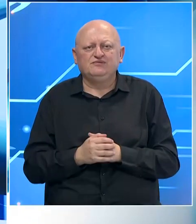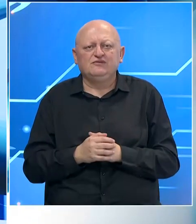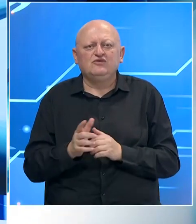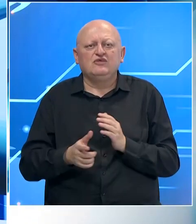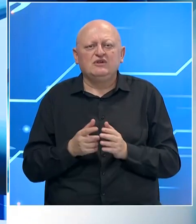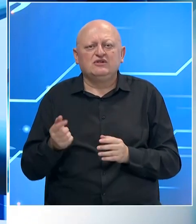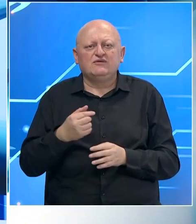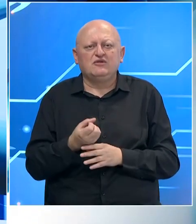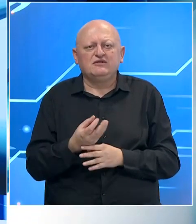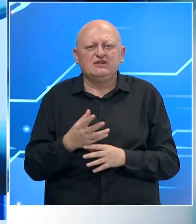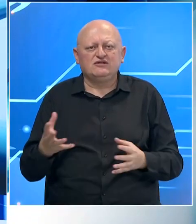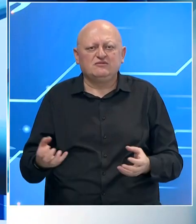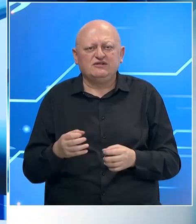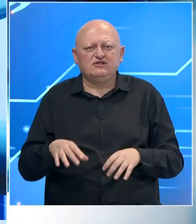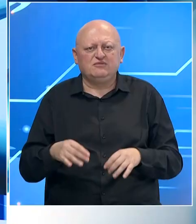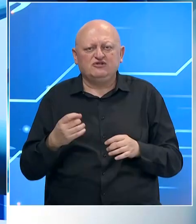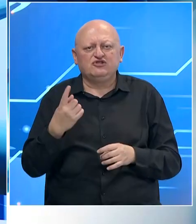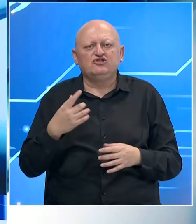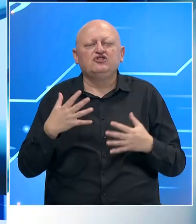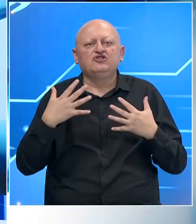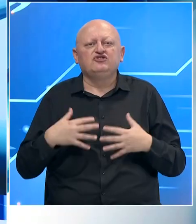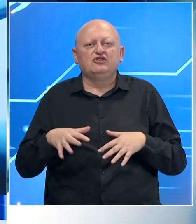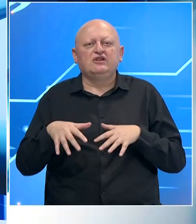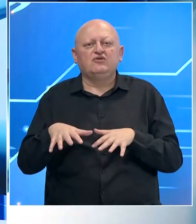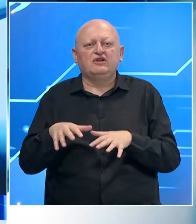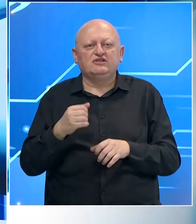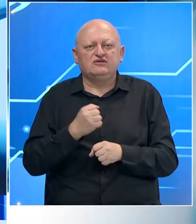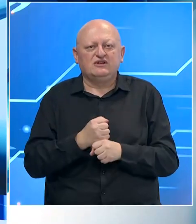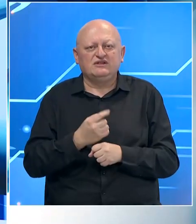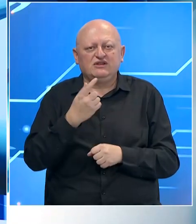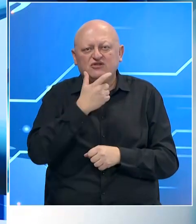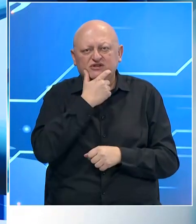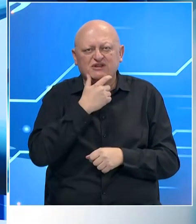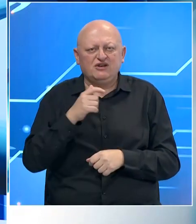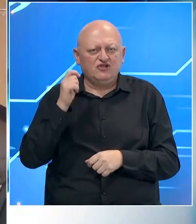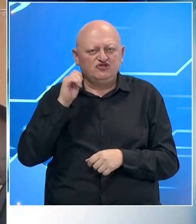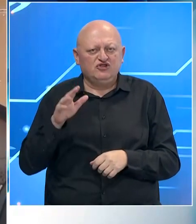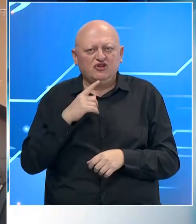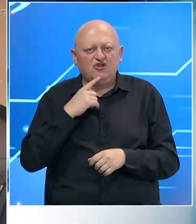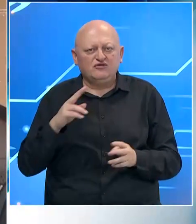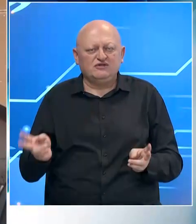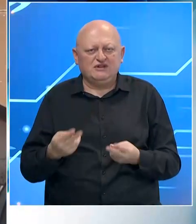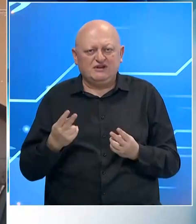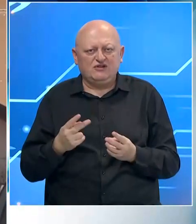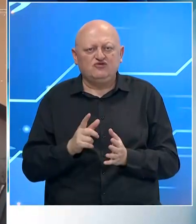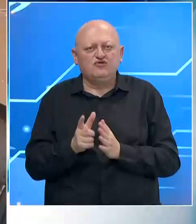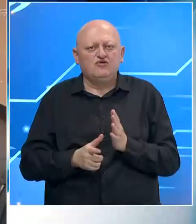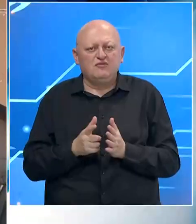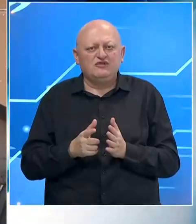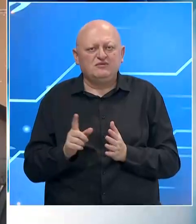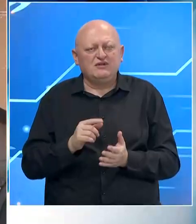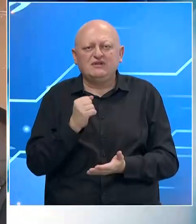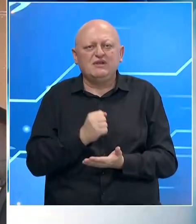Umeđu vremenu je stigla informacija da su spasioci pronašli još jedno tijelo u jezeri, radi se o jednoj starijoj ženi, za kojom se i tragalo.